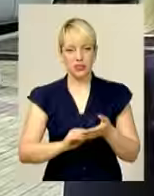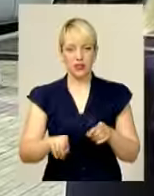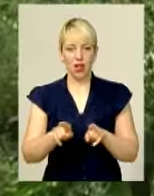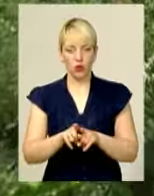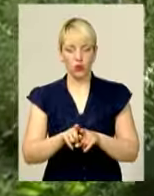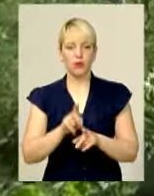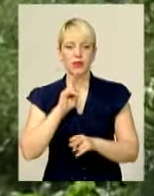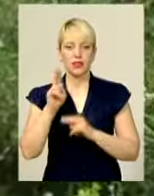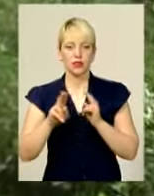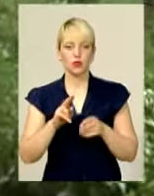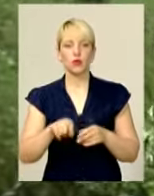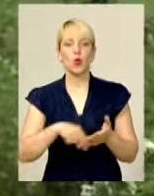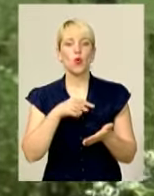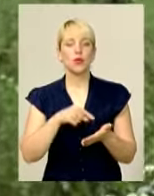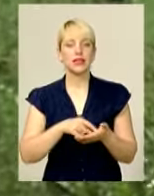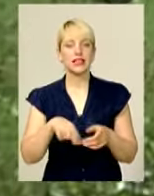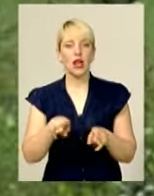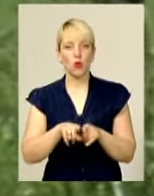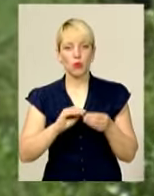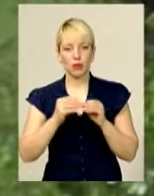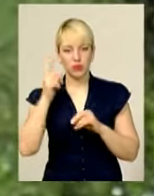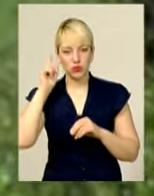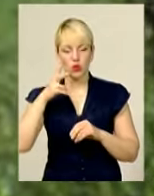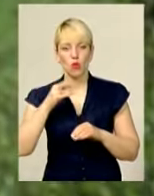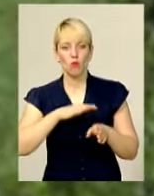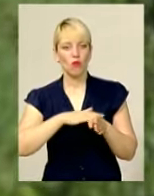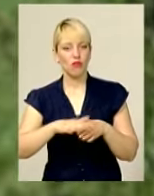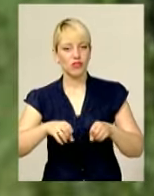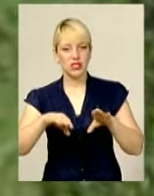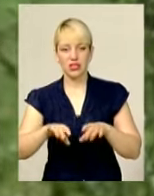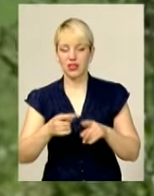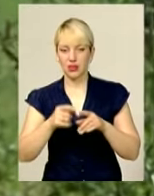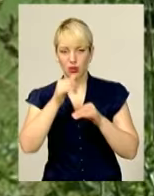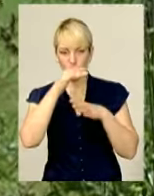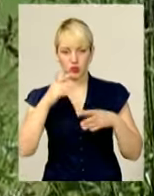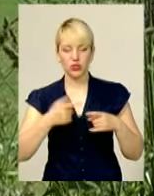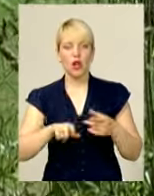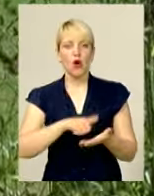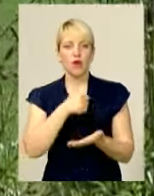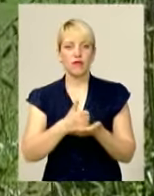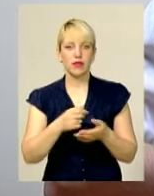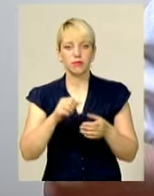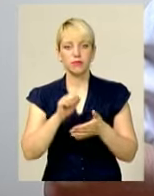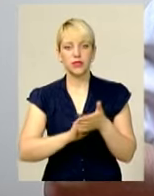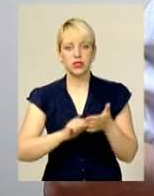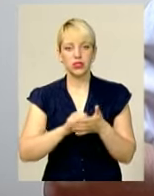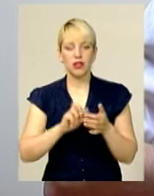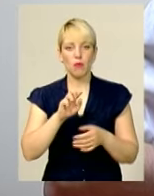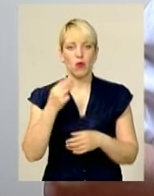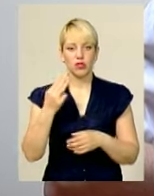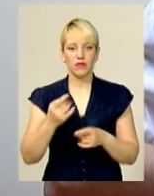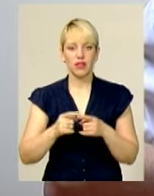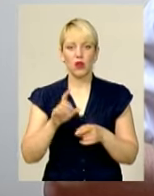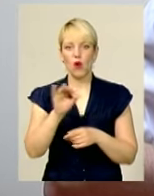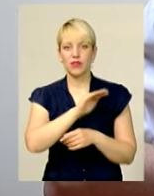таку петицію. У місті про таку проблему знають, однак повністю розв'язати її не можуть. Головна причина – борщівник в Україні